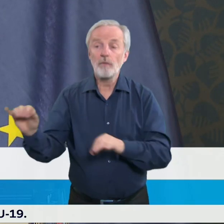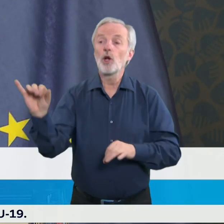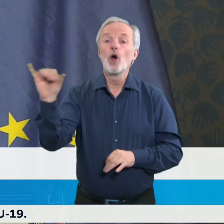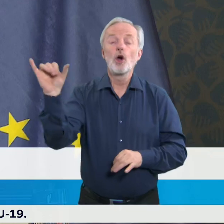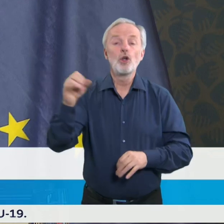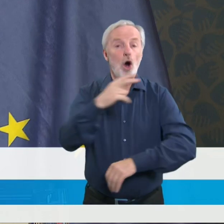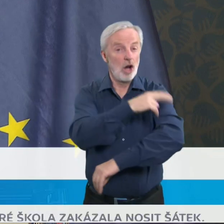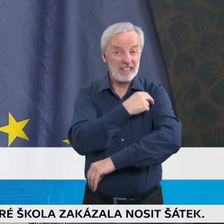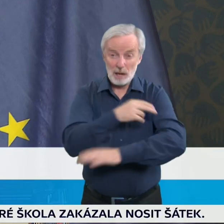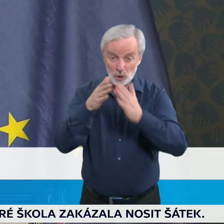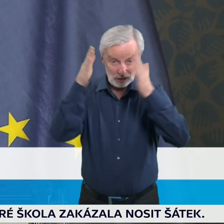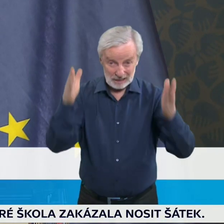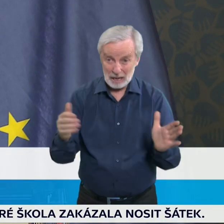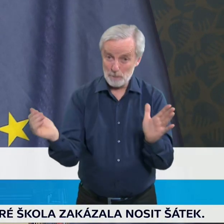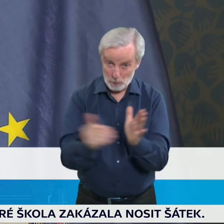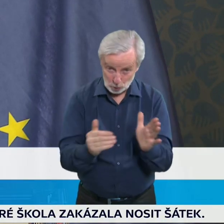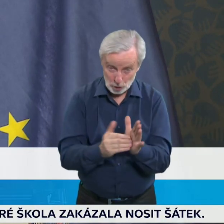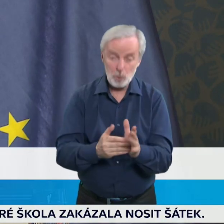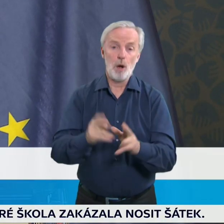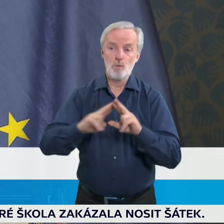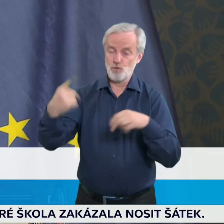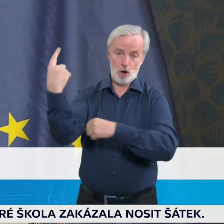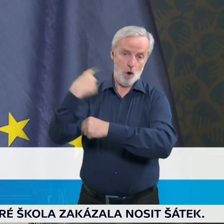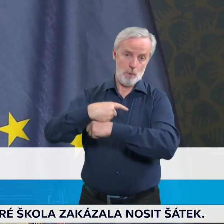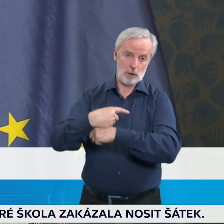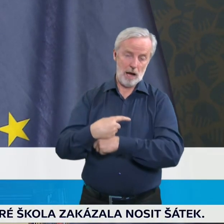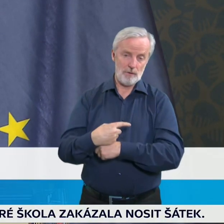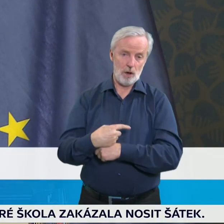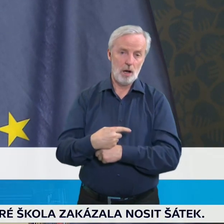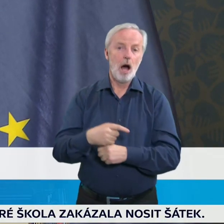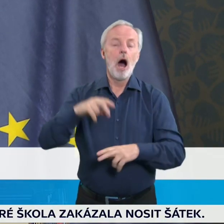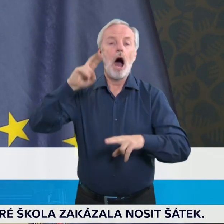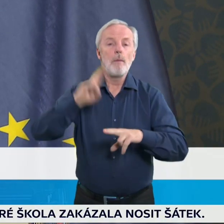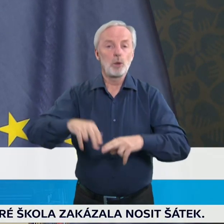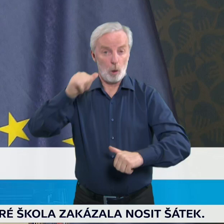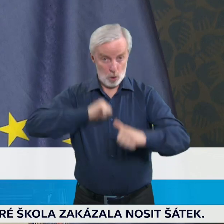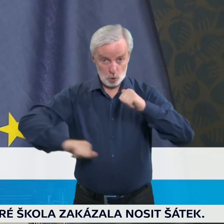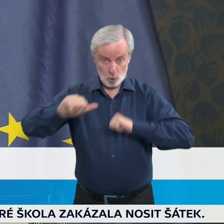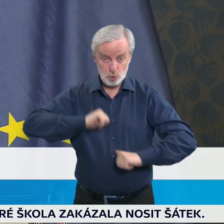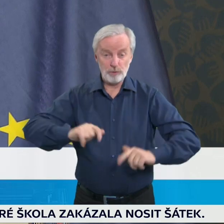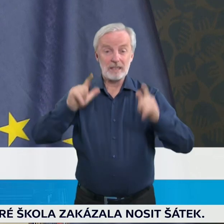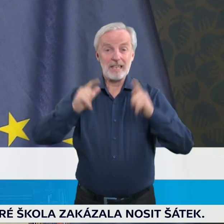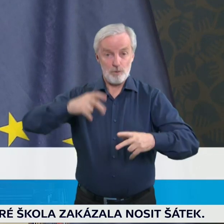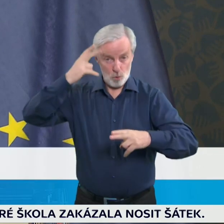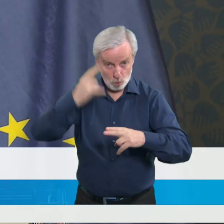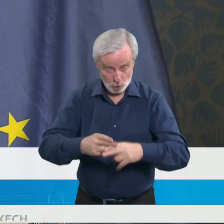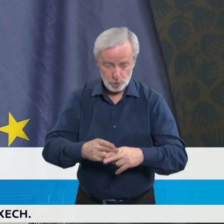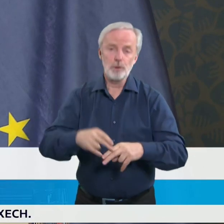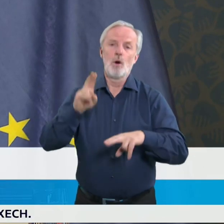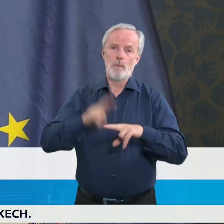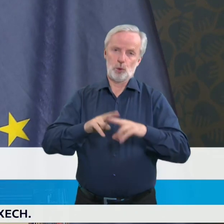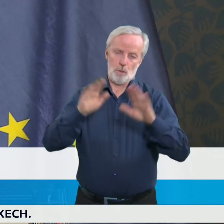s nimi naložíme, budeme potom rozhodovat po ukončení nouzového stavu. znamená, počítáme s tím, že tyto zvýšené kapacity